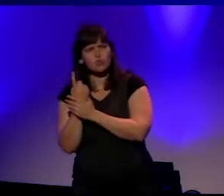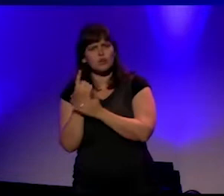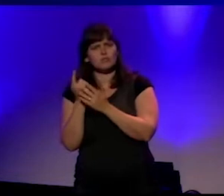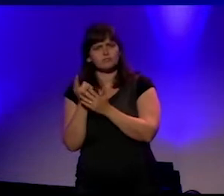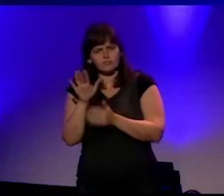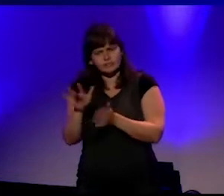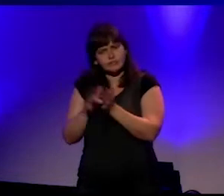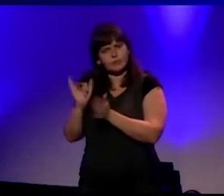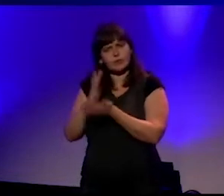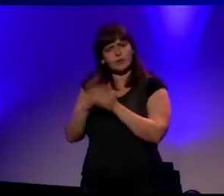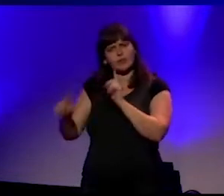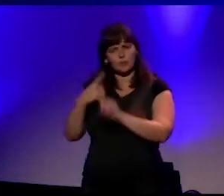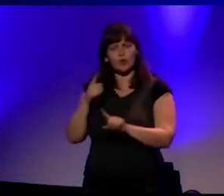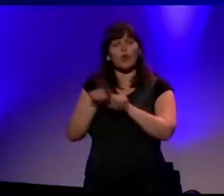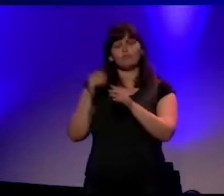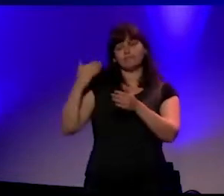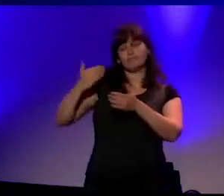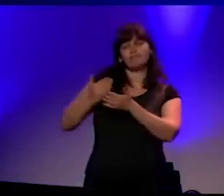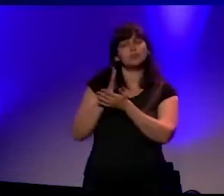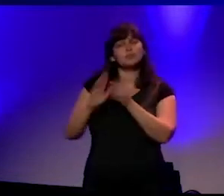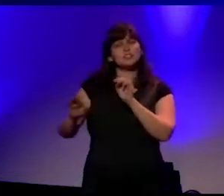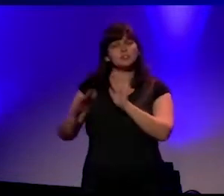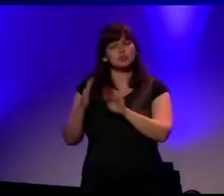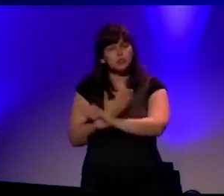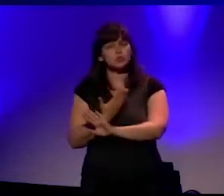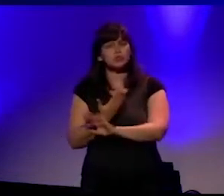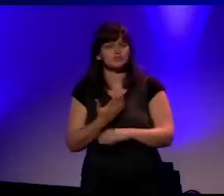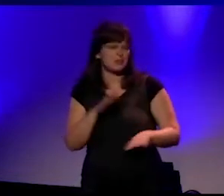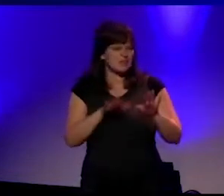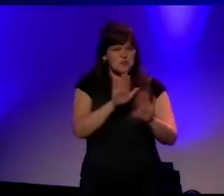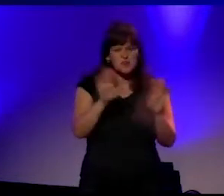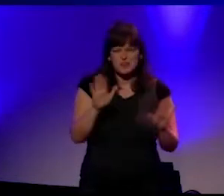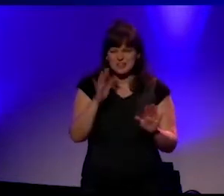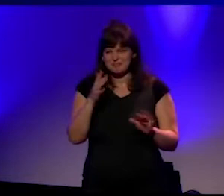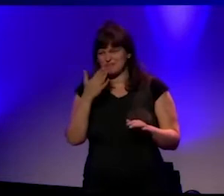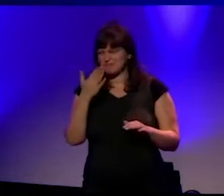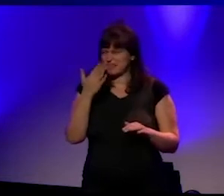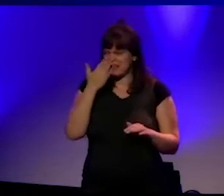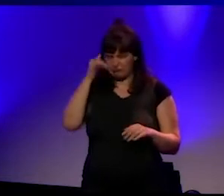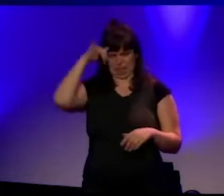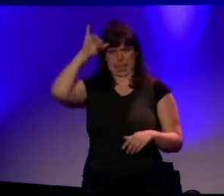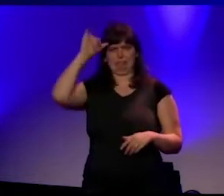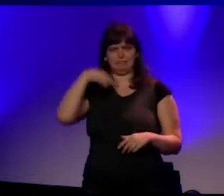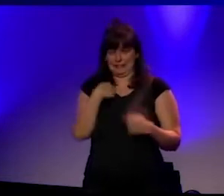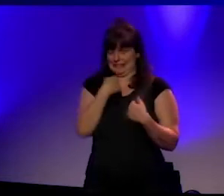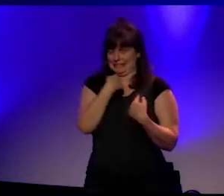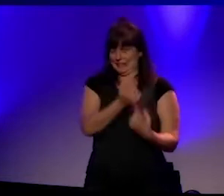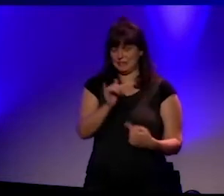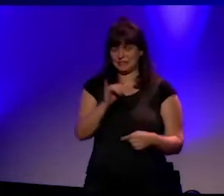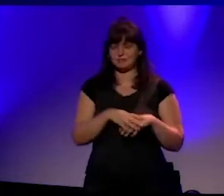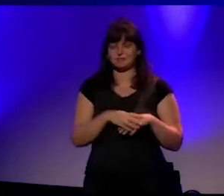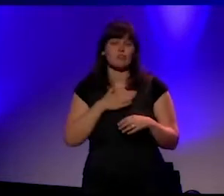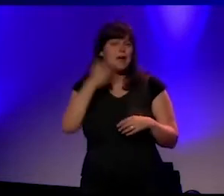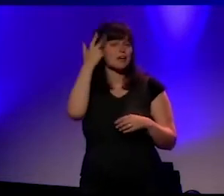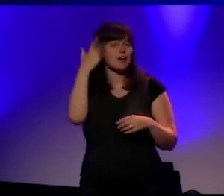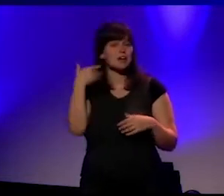gedaan de voorbije weken. En het klinkt u misschien heel vreemd in de oren als ik dat zeg, Maar zo heb ik het wel ervaren. Ik heb de KU Leuven de voorbije